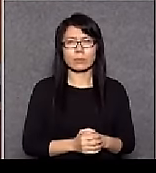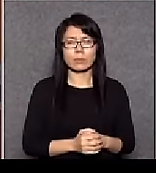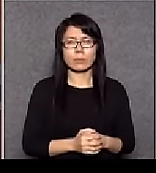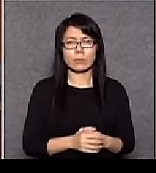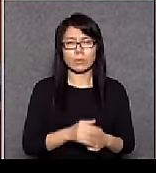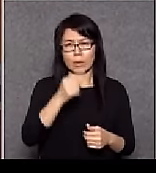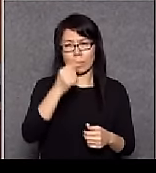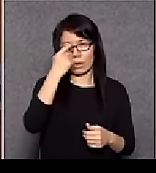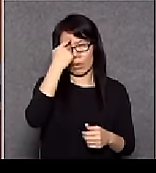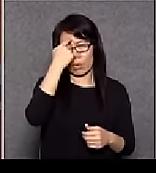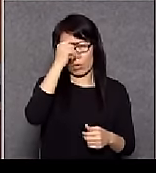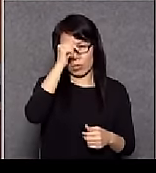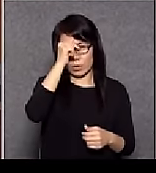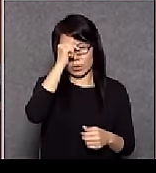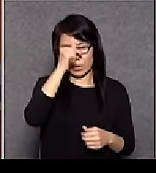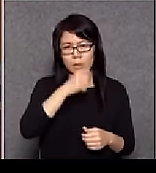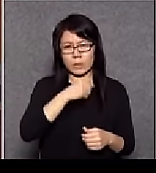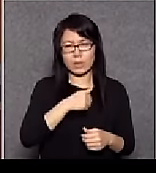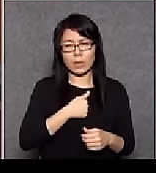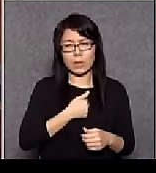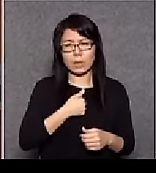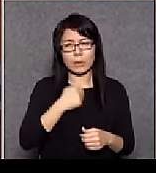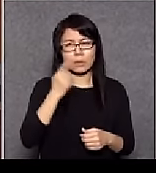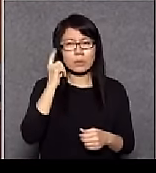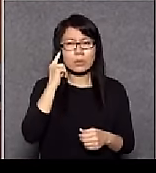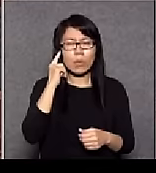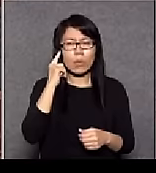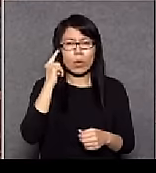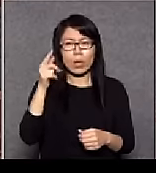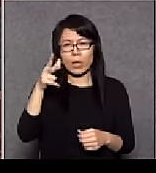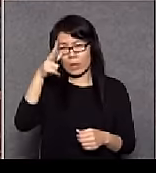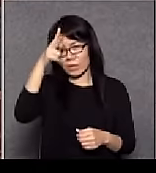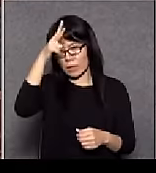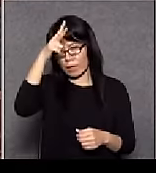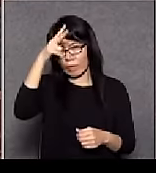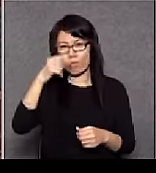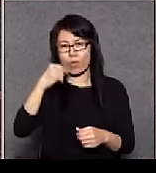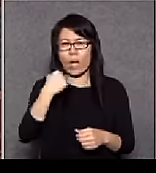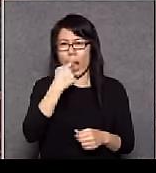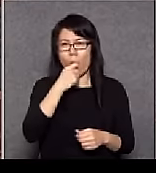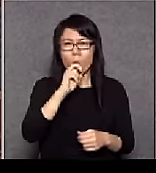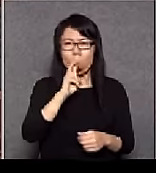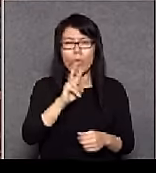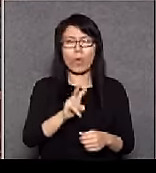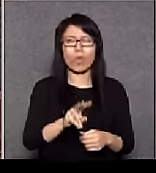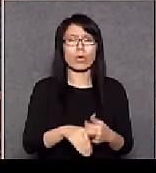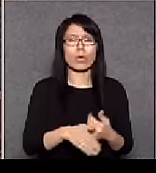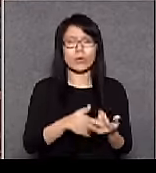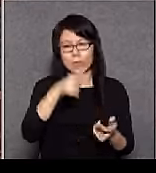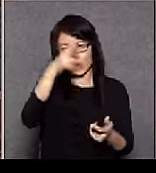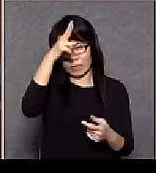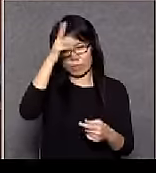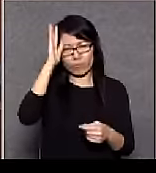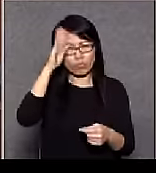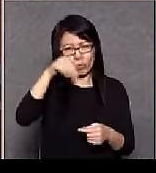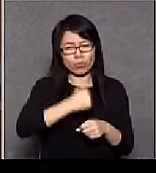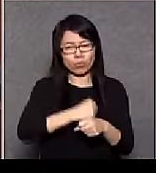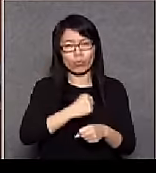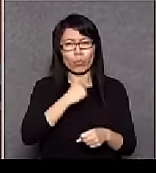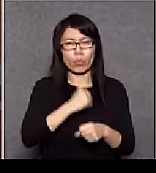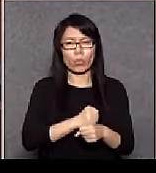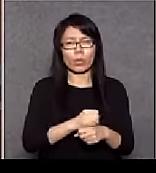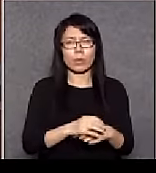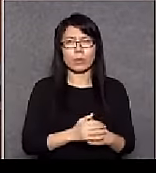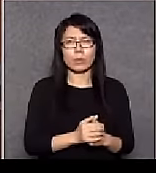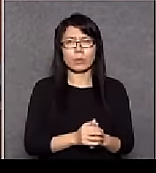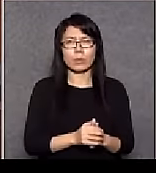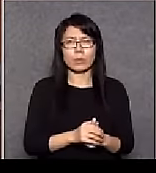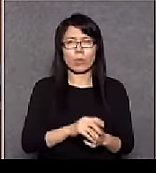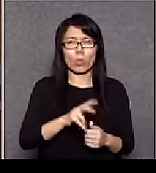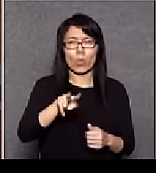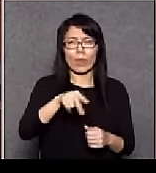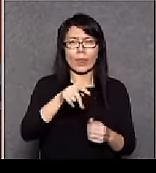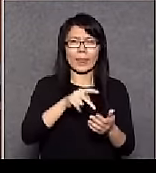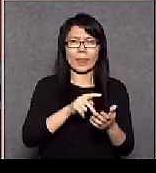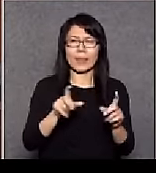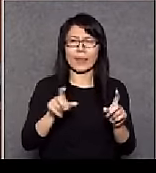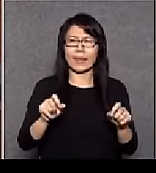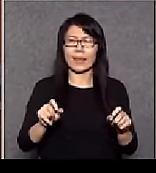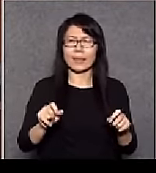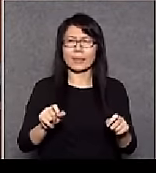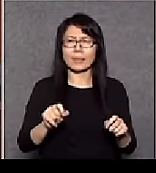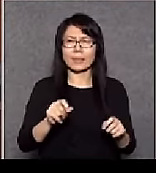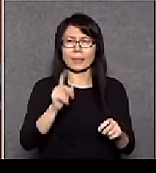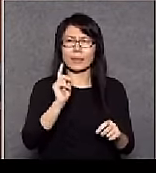知道了關注兩個口如果政府想做一些事情呢可以找一百個理由去做的